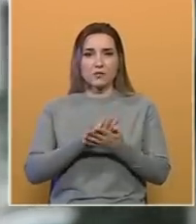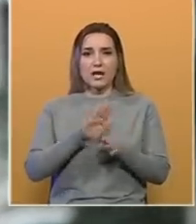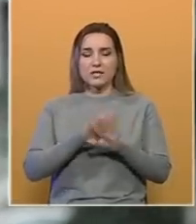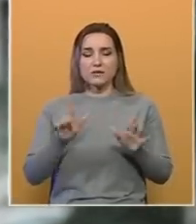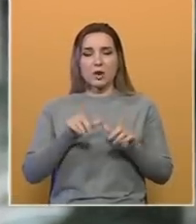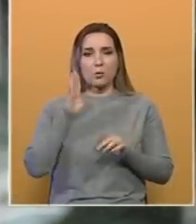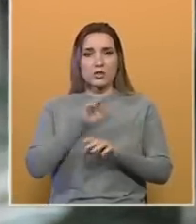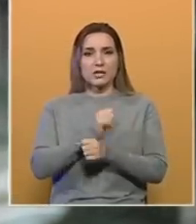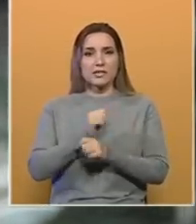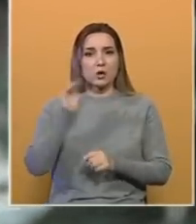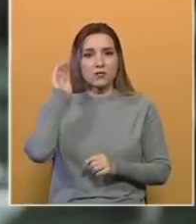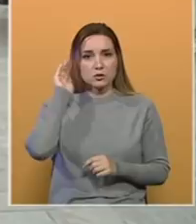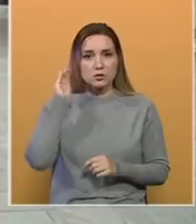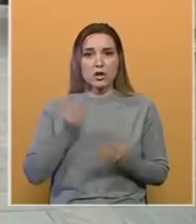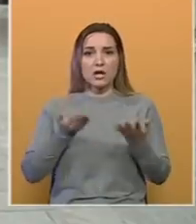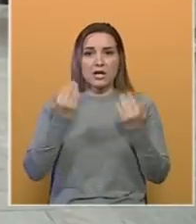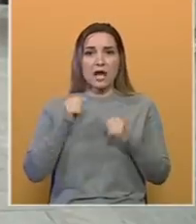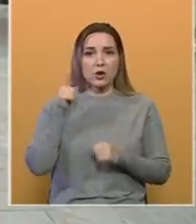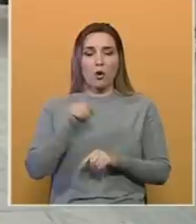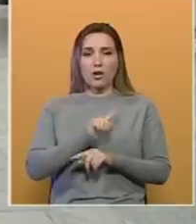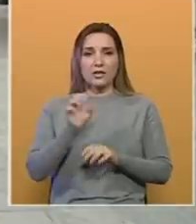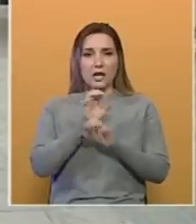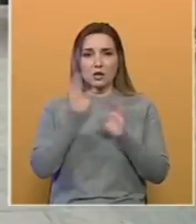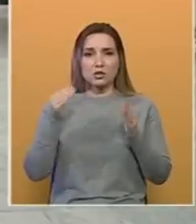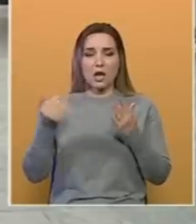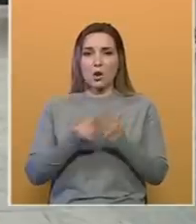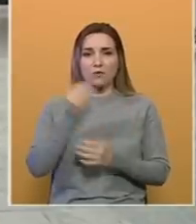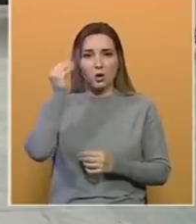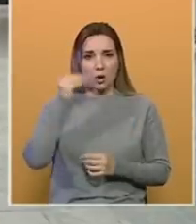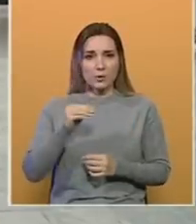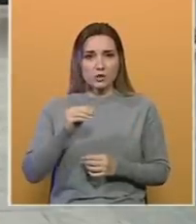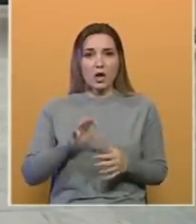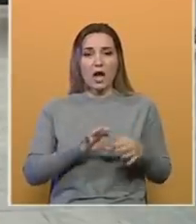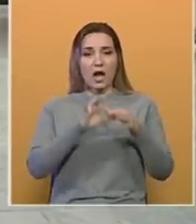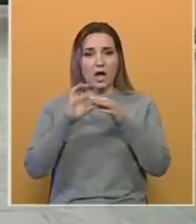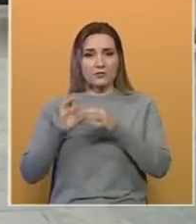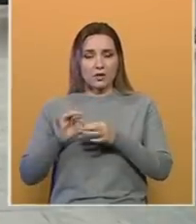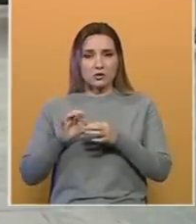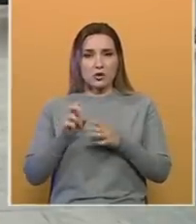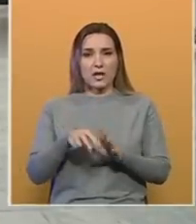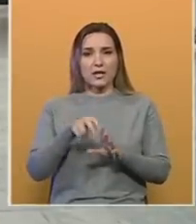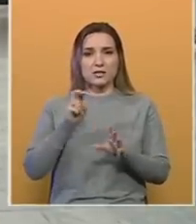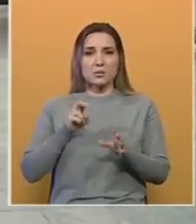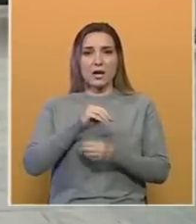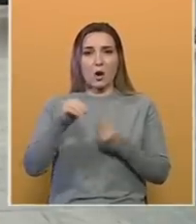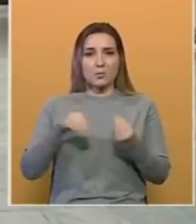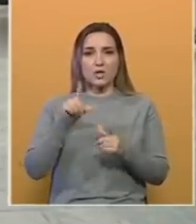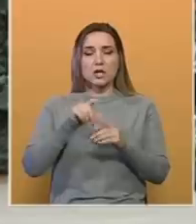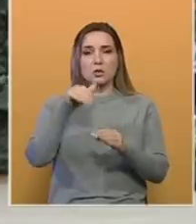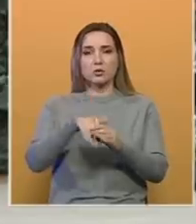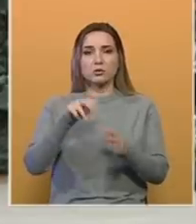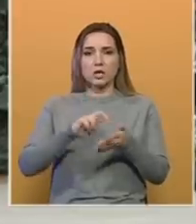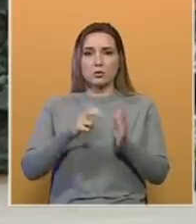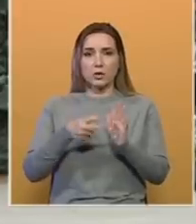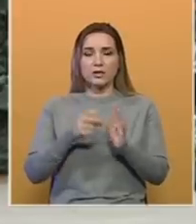ga u Bosni i Hercegovini slušaju, iako on nije ništa novo obećao, a vješto je, kaže Mavrak, izbjegao miješanje u unutrašnju